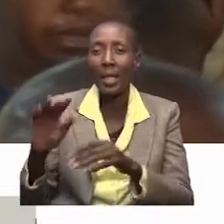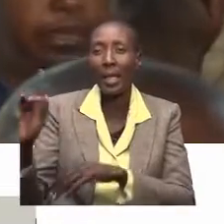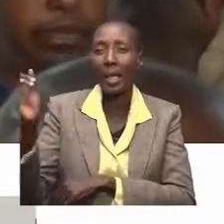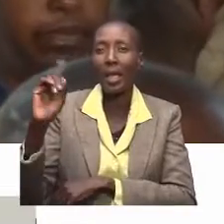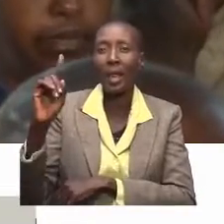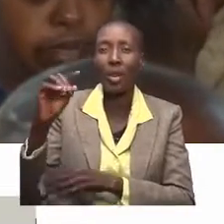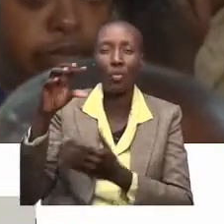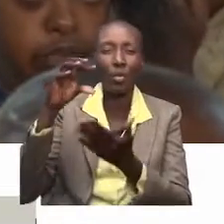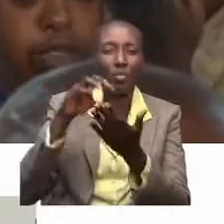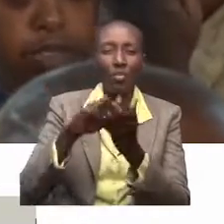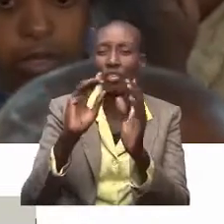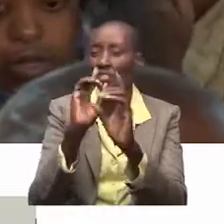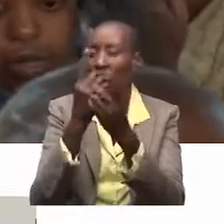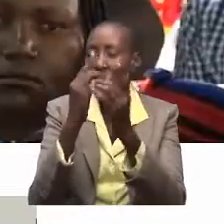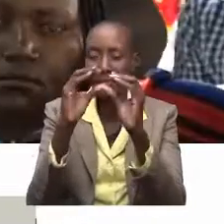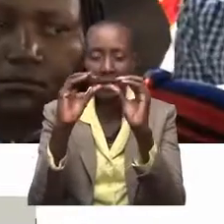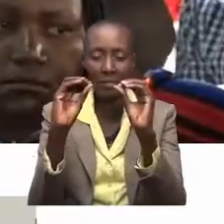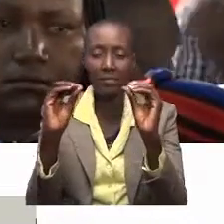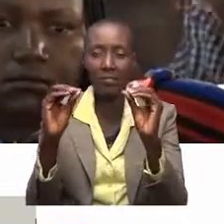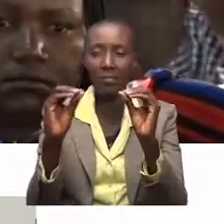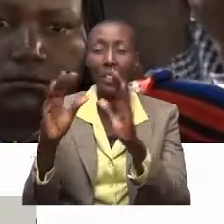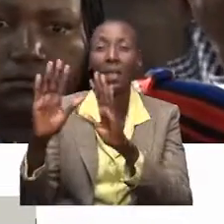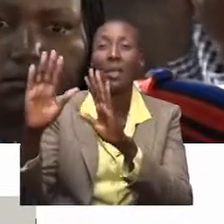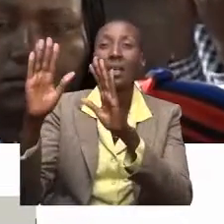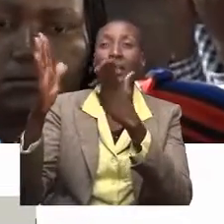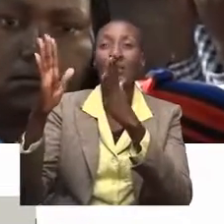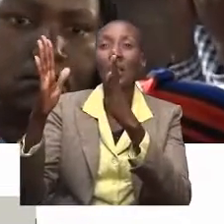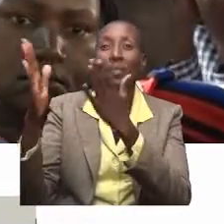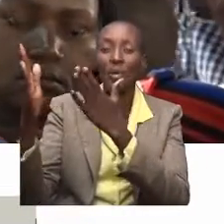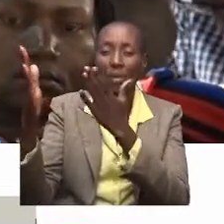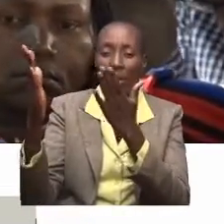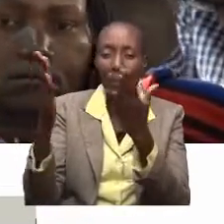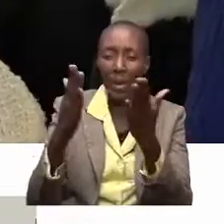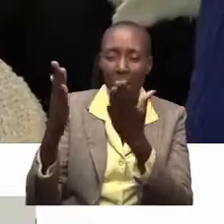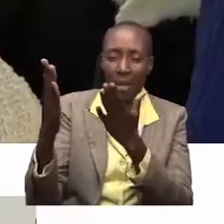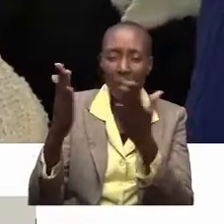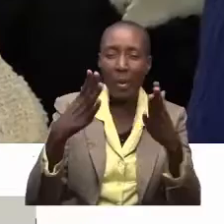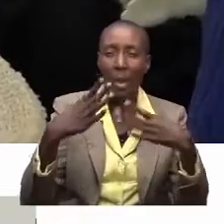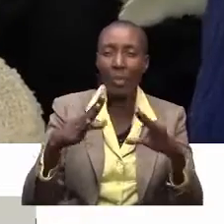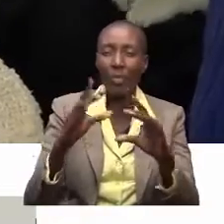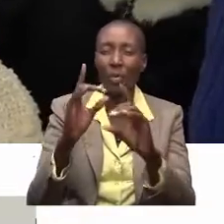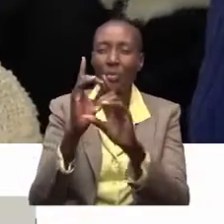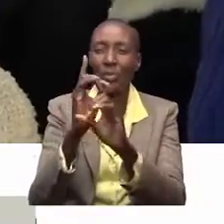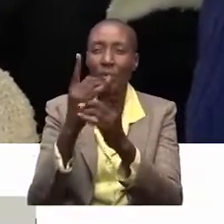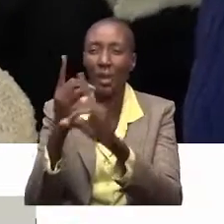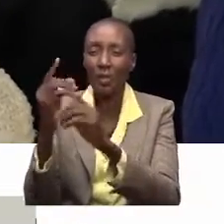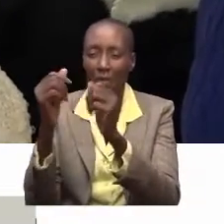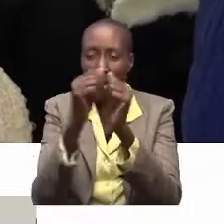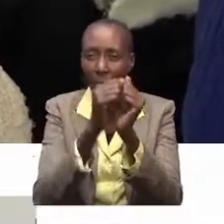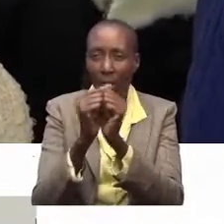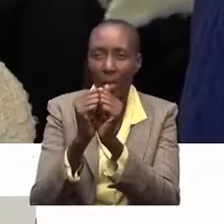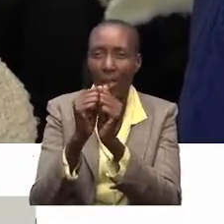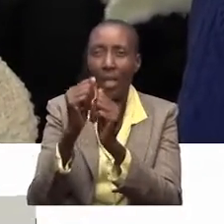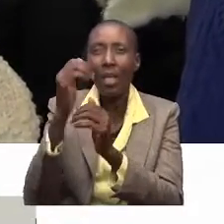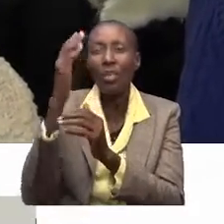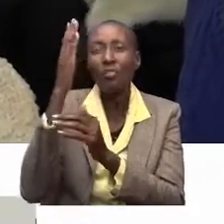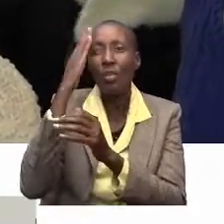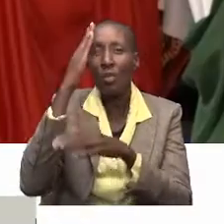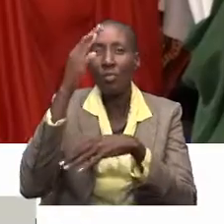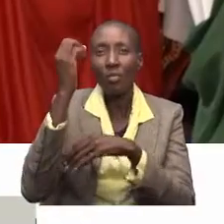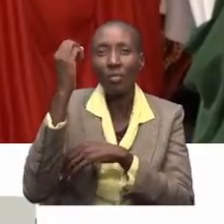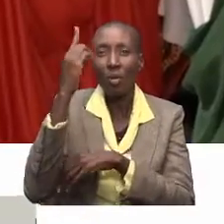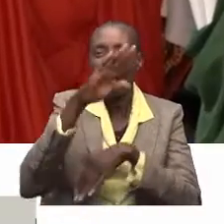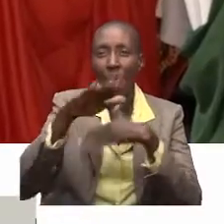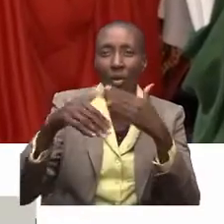hali haikuwa tofauti. Shere hizi ziliwaleta watu malimbali pamoja ilikuwa tambua walio na ulemavu.